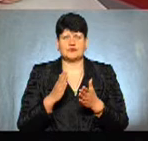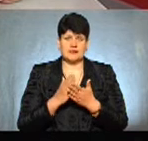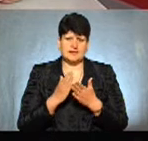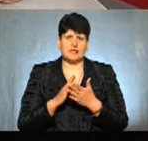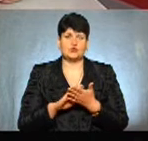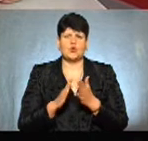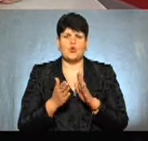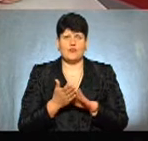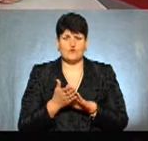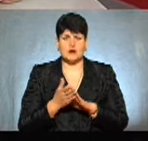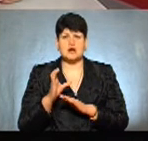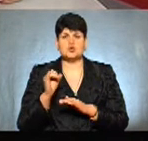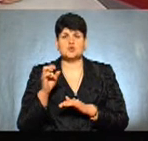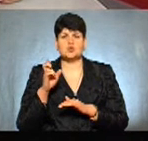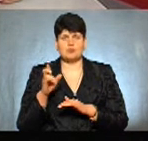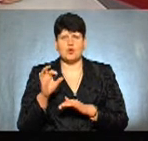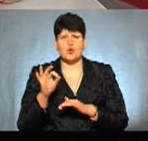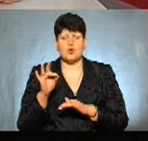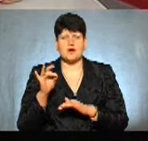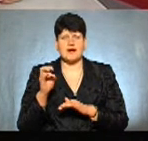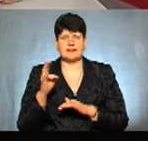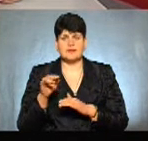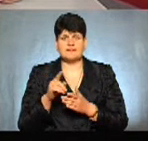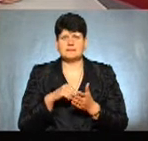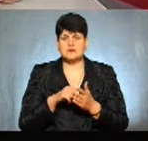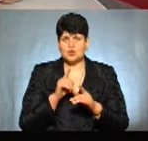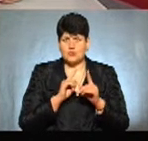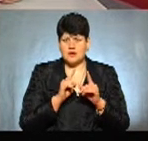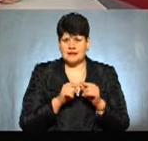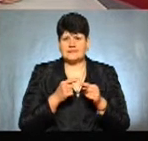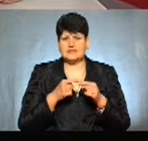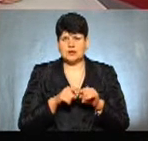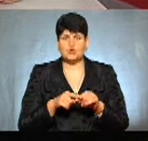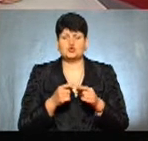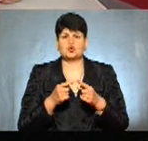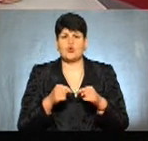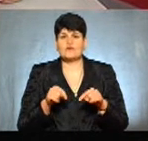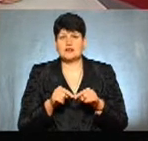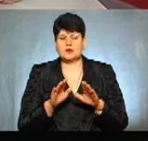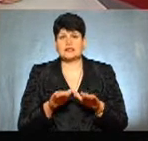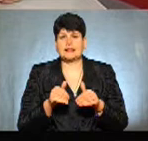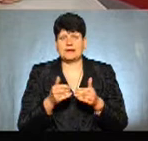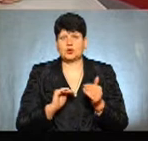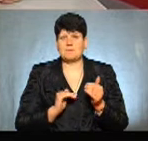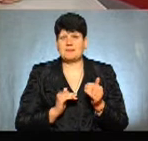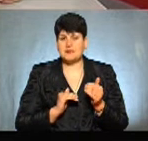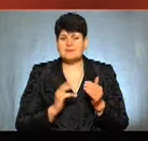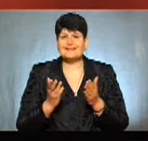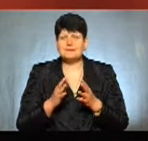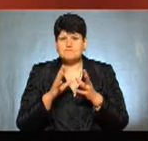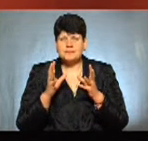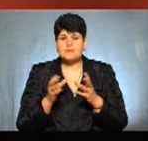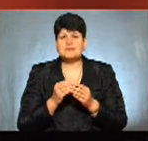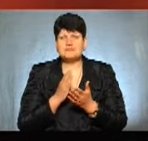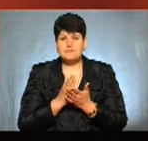договора суборенди від міської ради, від технічного відділу. Надано підприємців, які, в принципі,